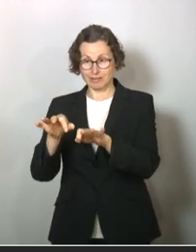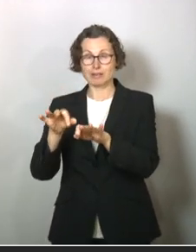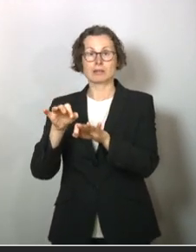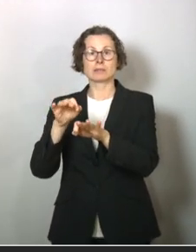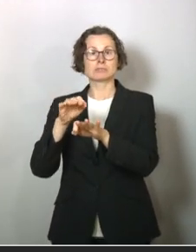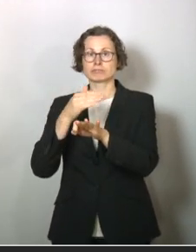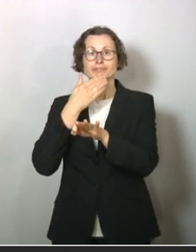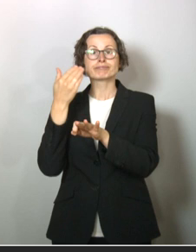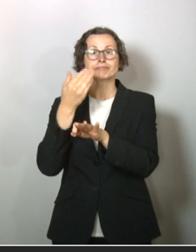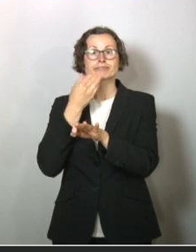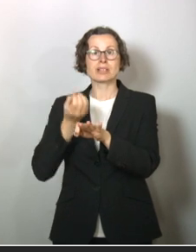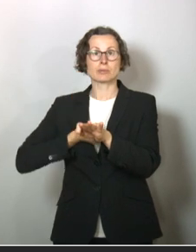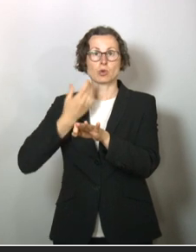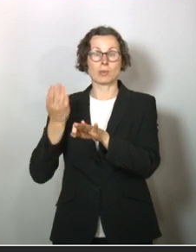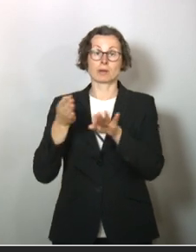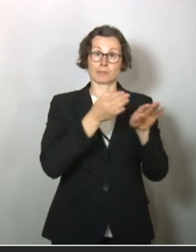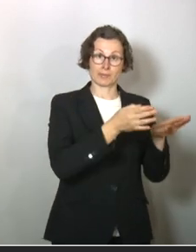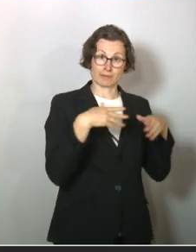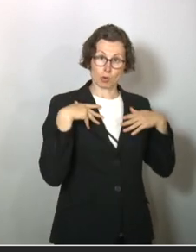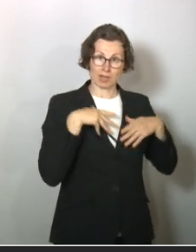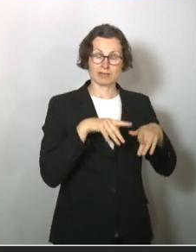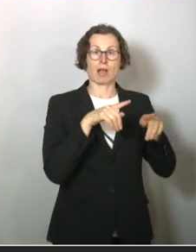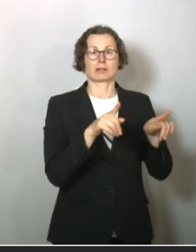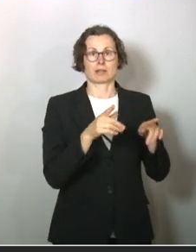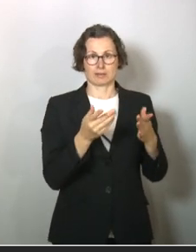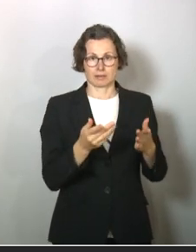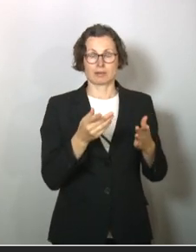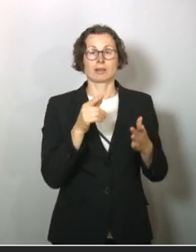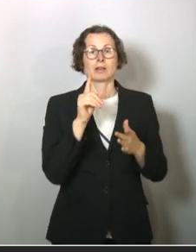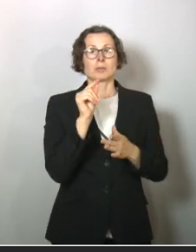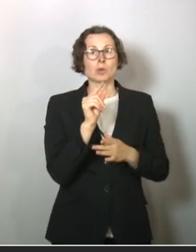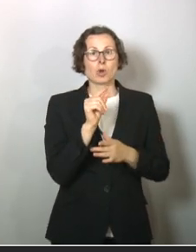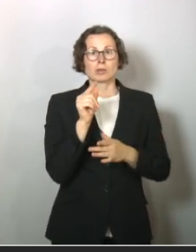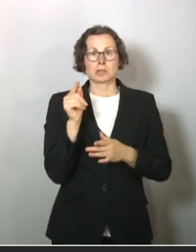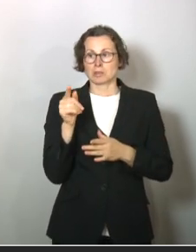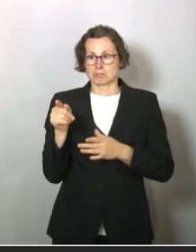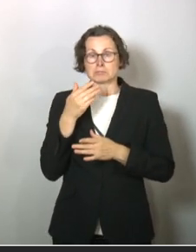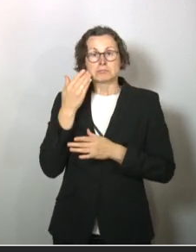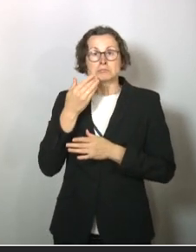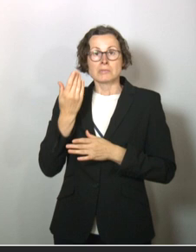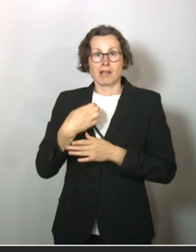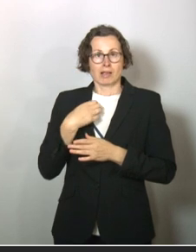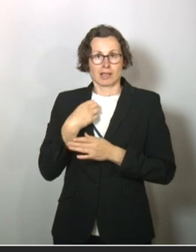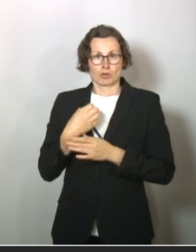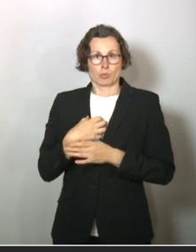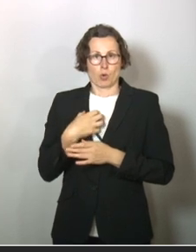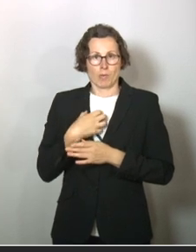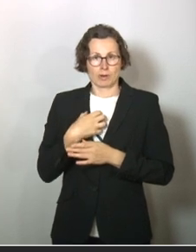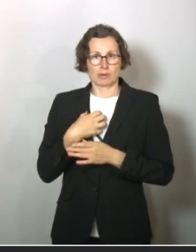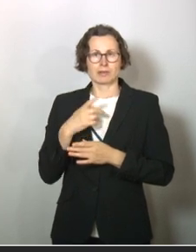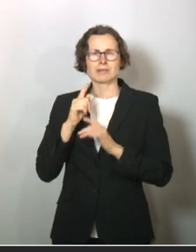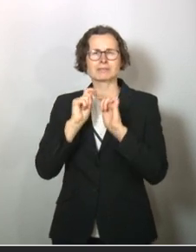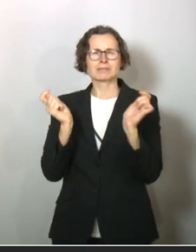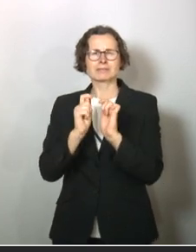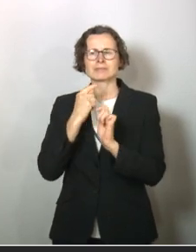asymptomatisch bleiben. Das ist bei der Influenza nicht der Fall. Das heißt, sie werden überhaupt, sie entwickeln keine Krankheitssymptome. Hier heißt es ja immer in